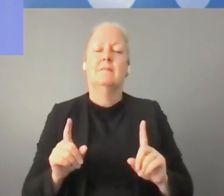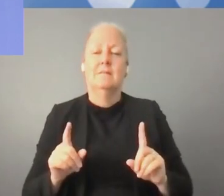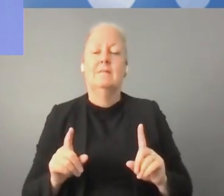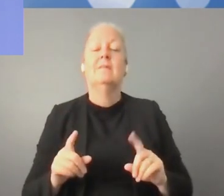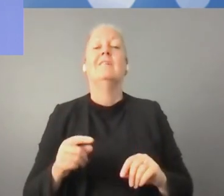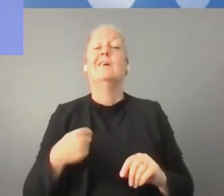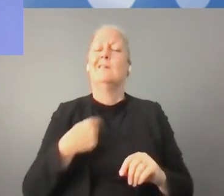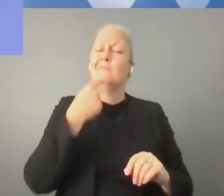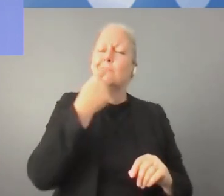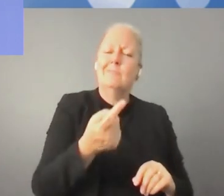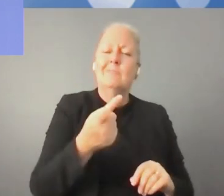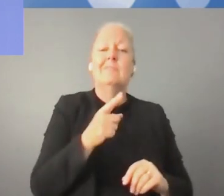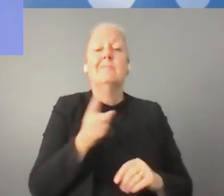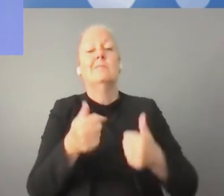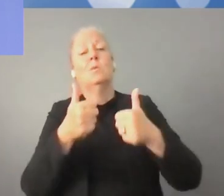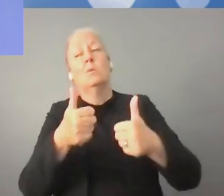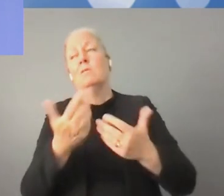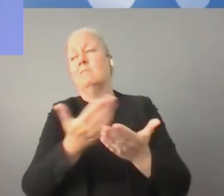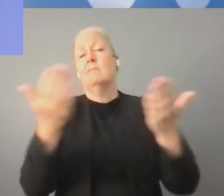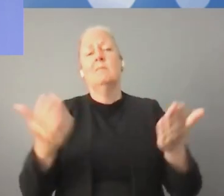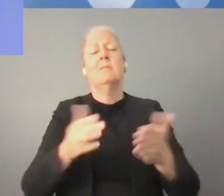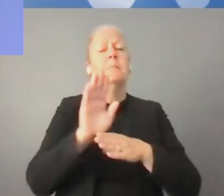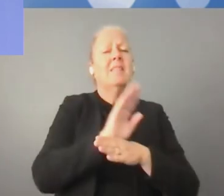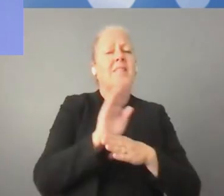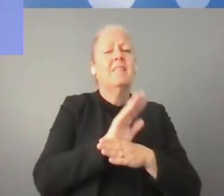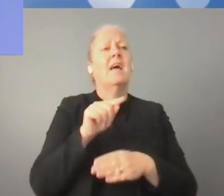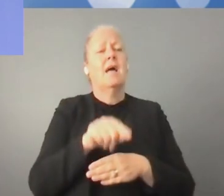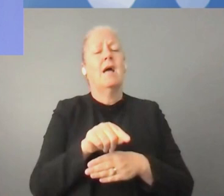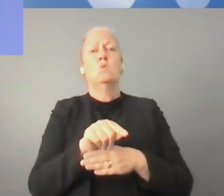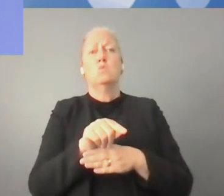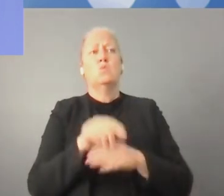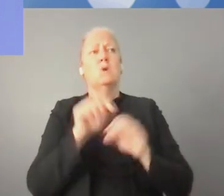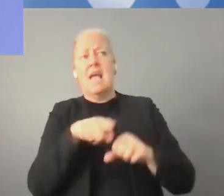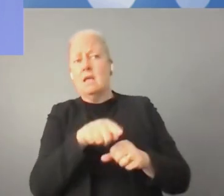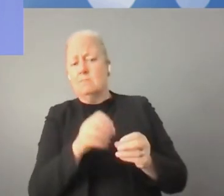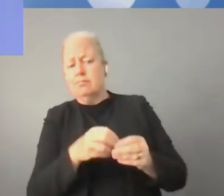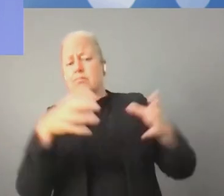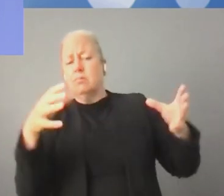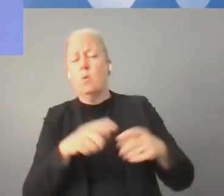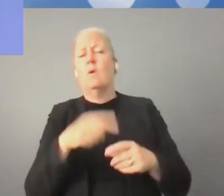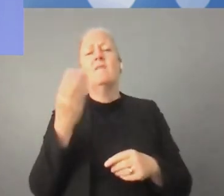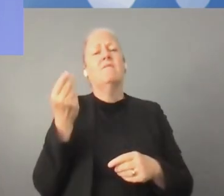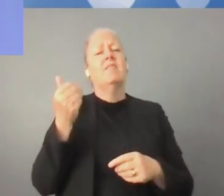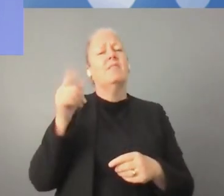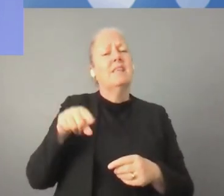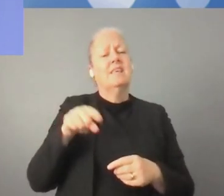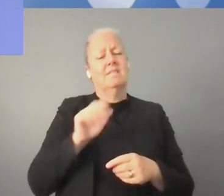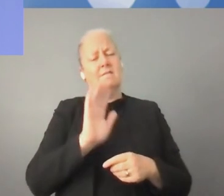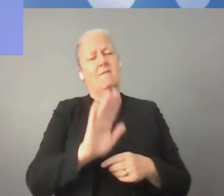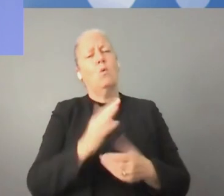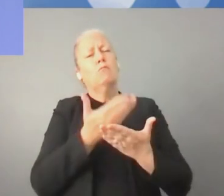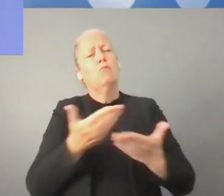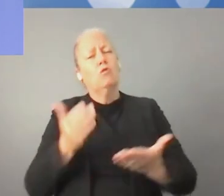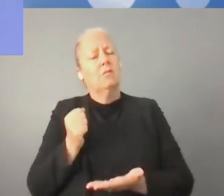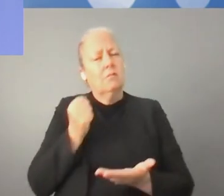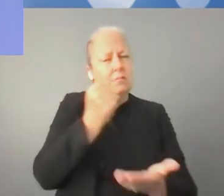تمويل أفضل. أما لأنهم يعملون منذ